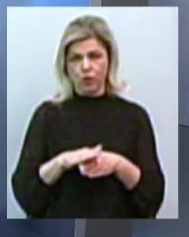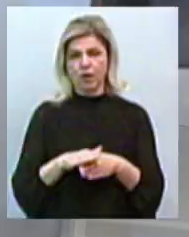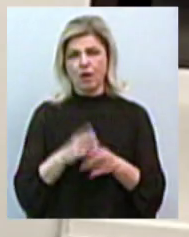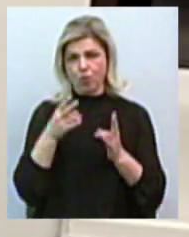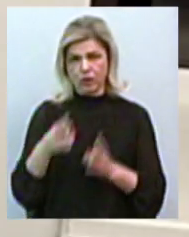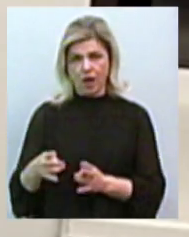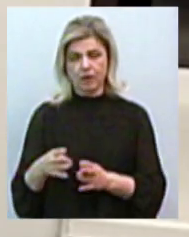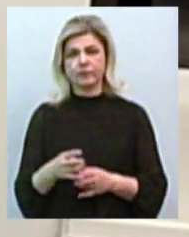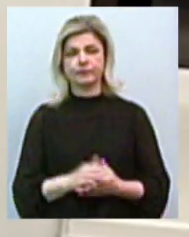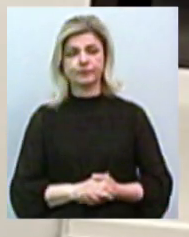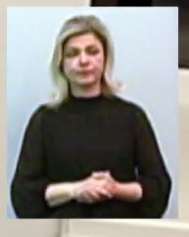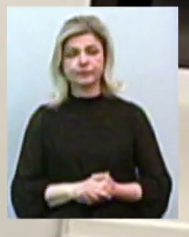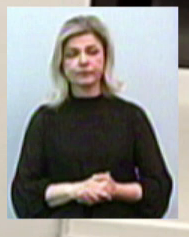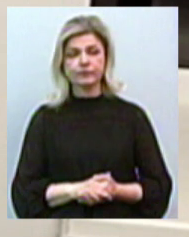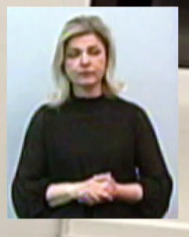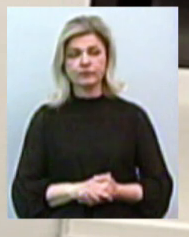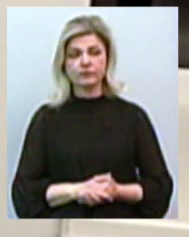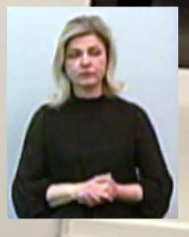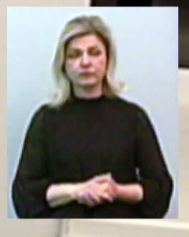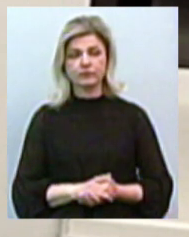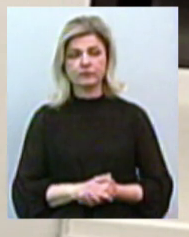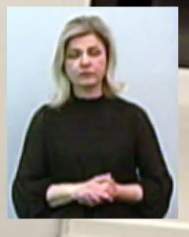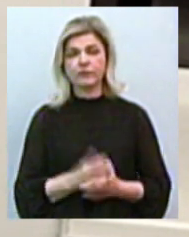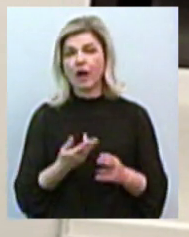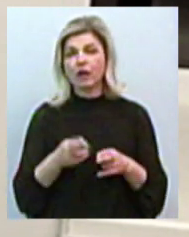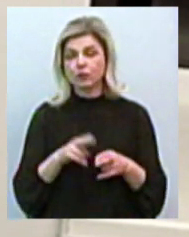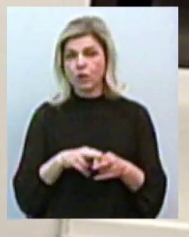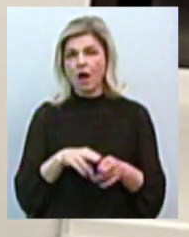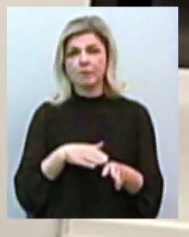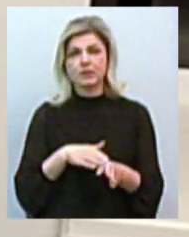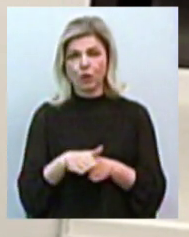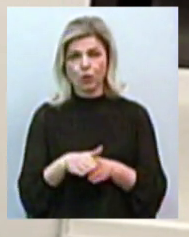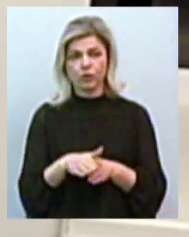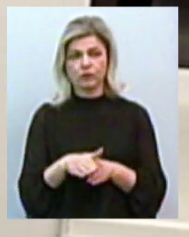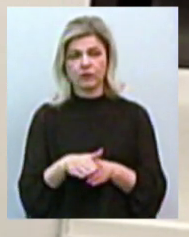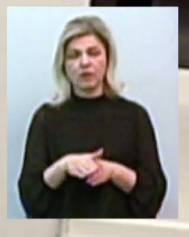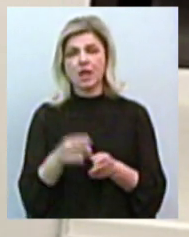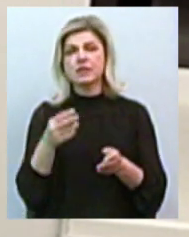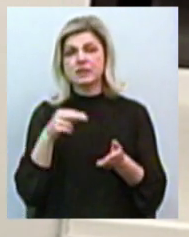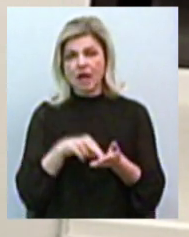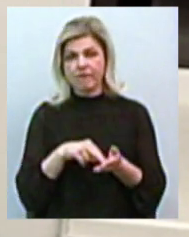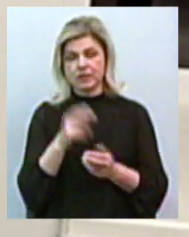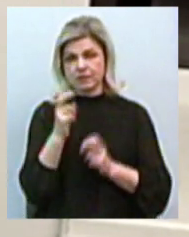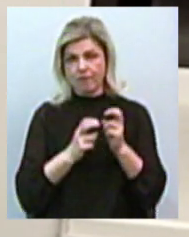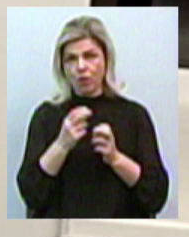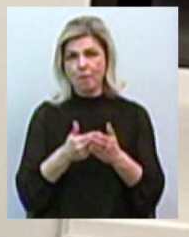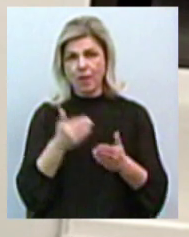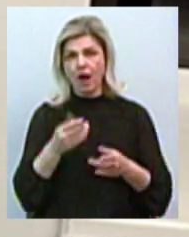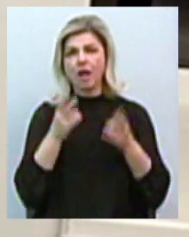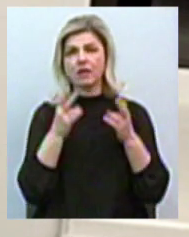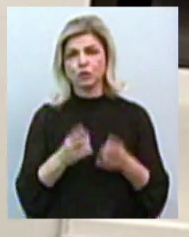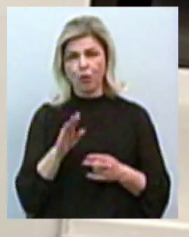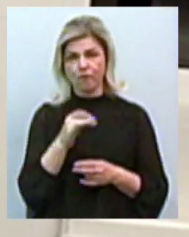репутаційний, який абсолютно ставить завод перед катастрофою. Я абсолютно відверто це кажу.